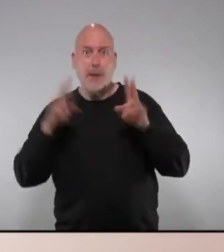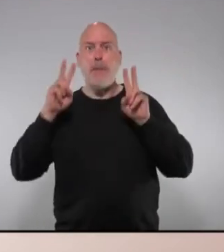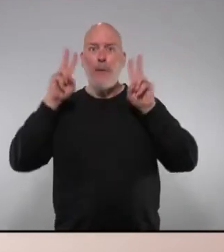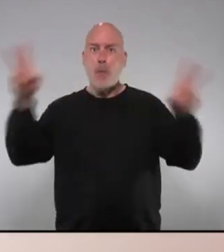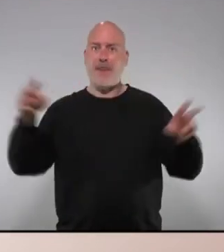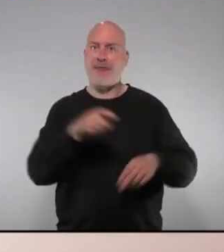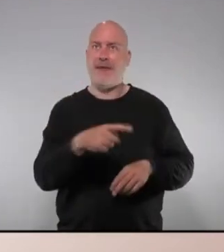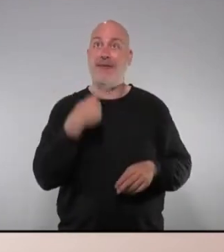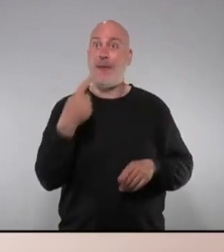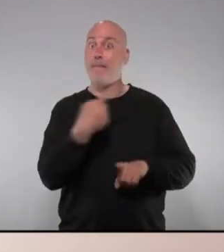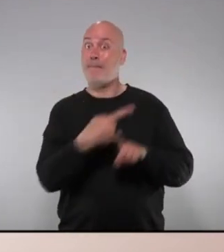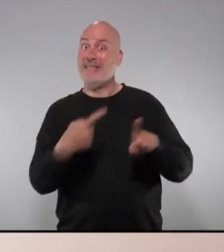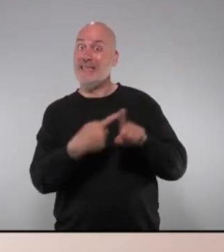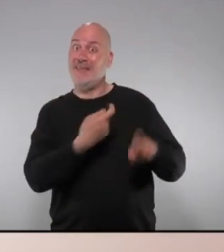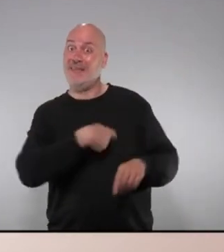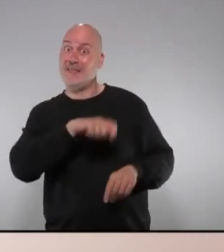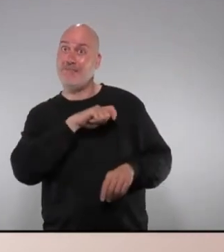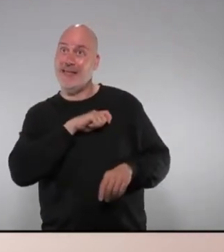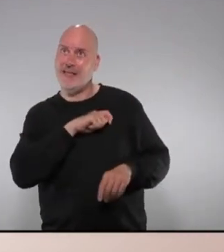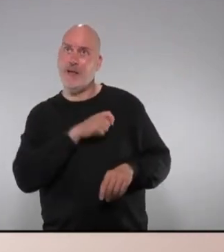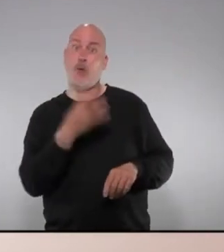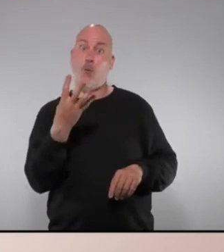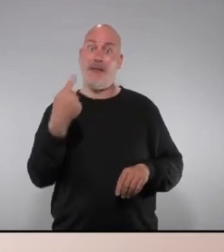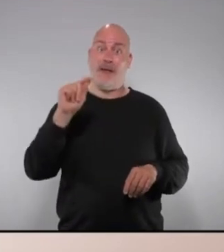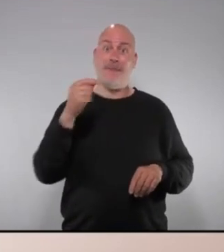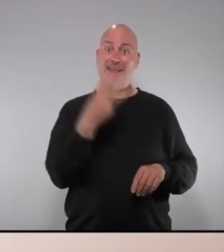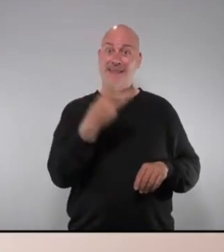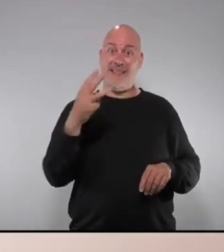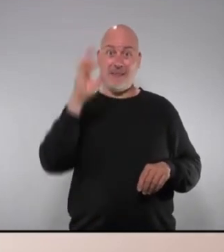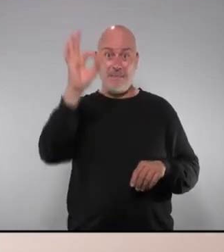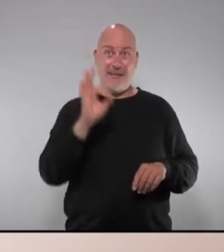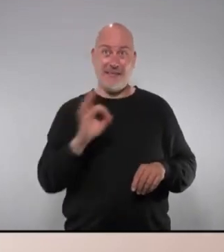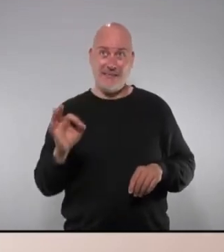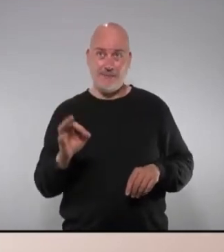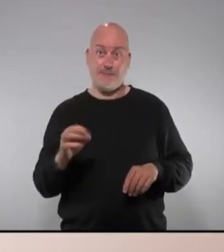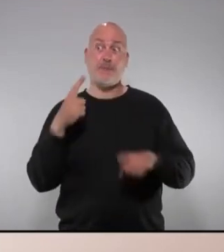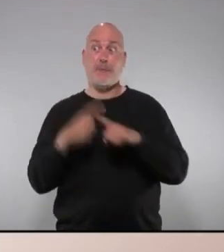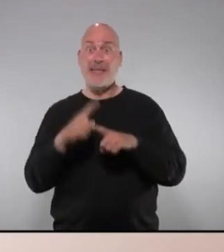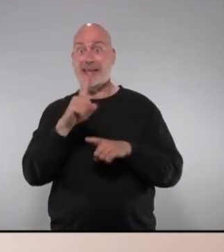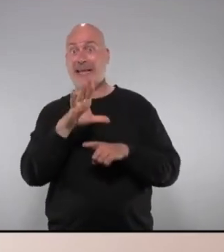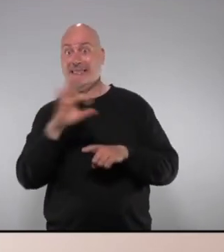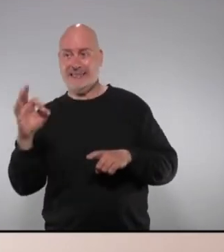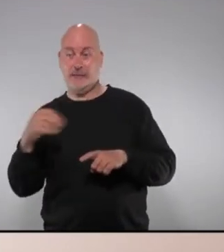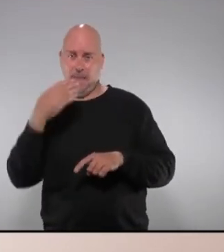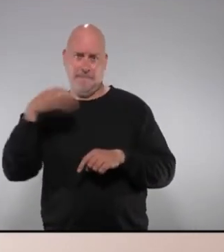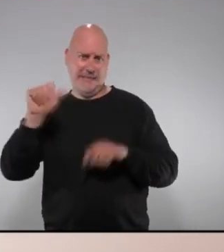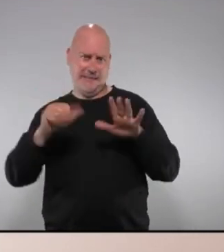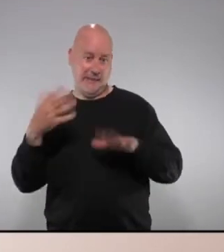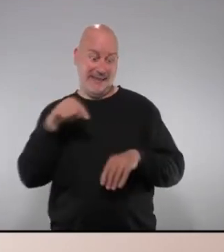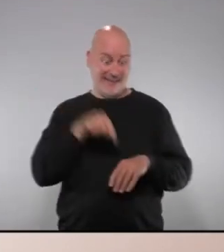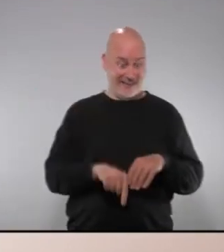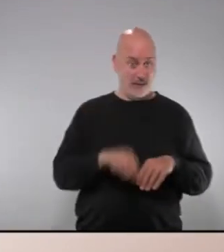la mitjana la'Espanya és de 4,33% per cada 100 habitants majors de 65 anys Catalunya